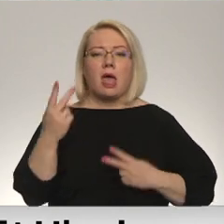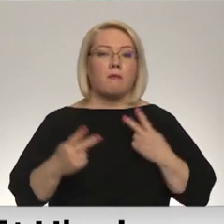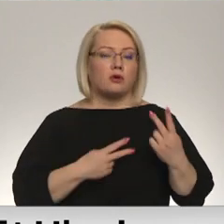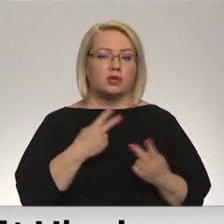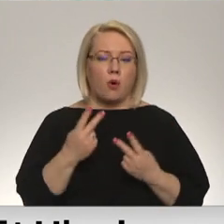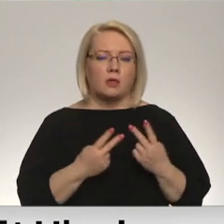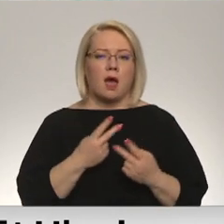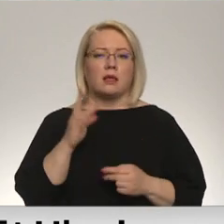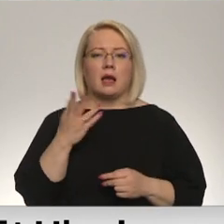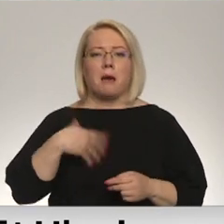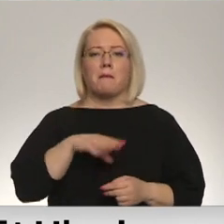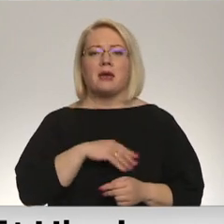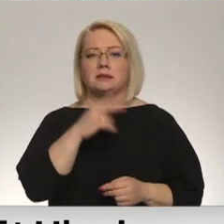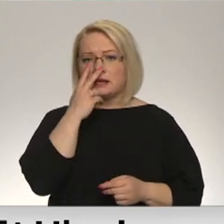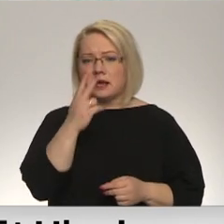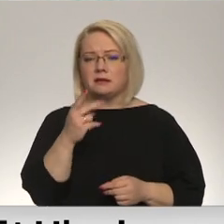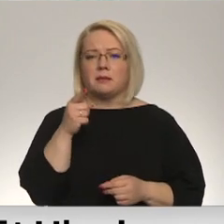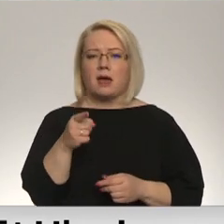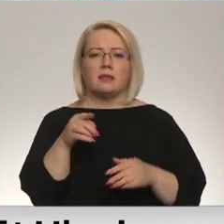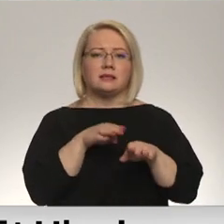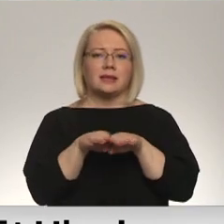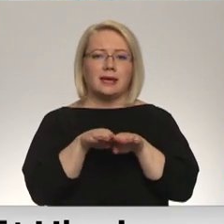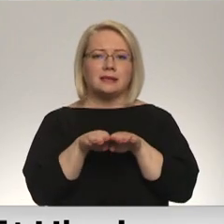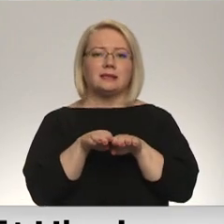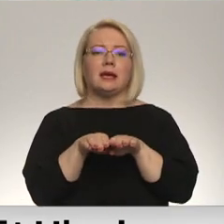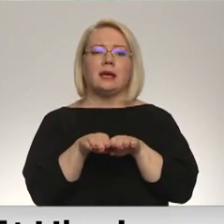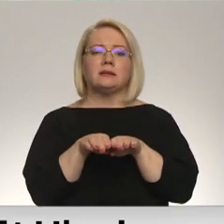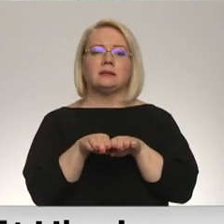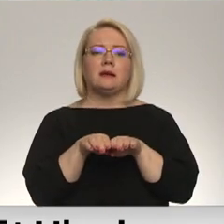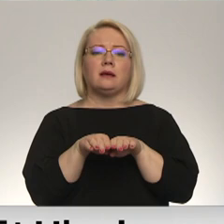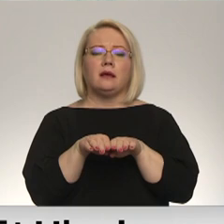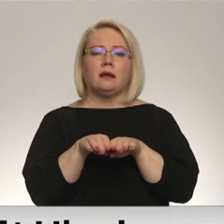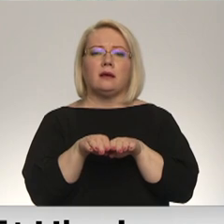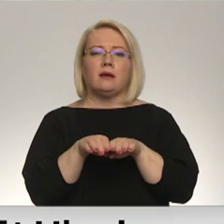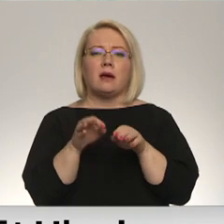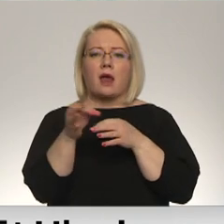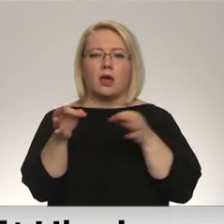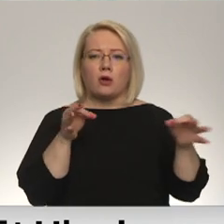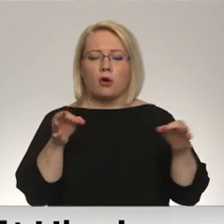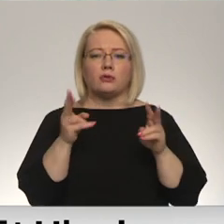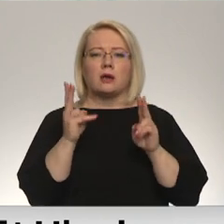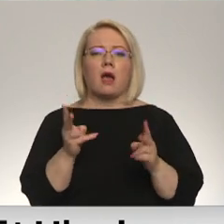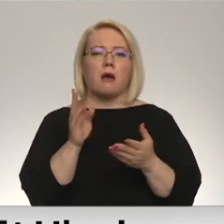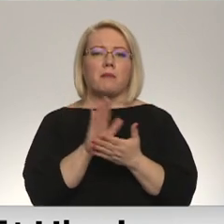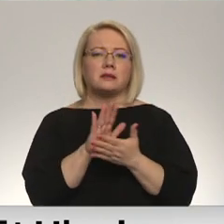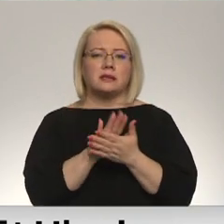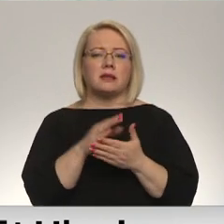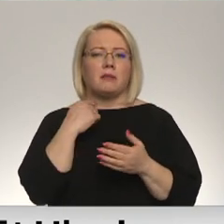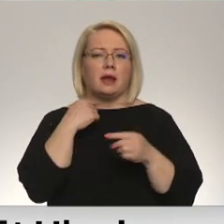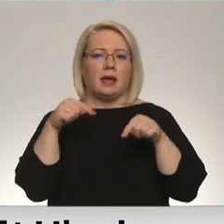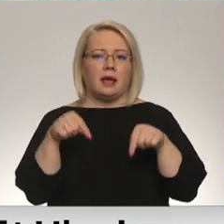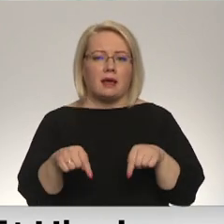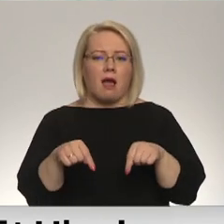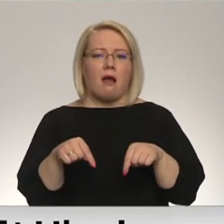Mēs redzam tādas līdzīgas rajonas, kā mēs pazīstām Rīgā,